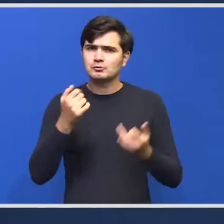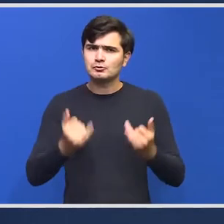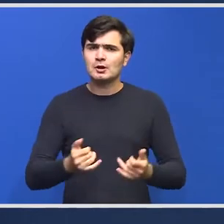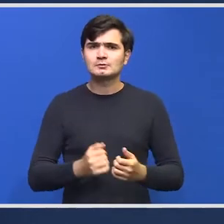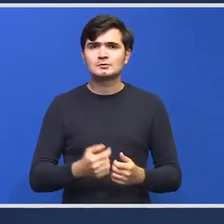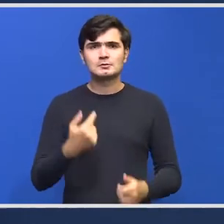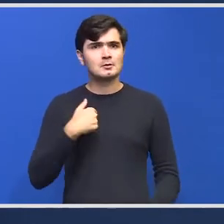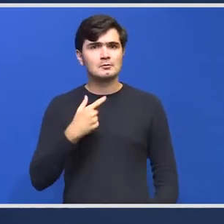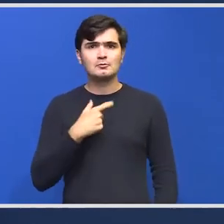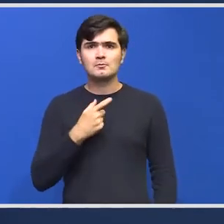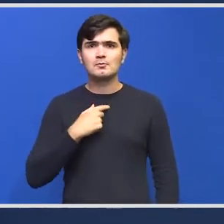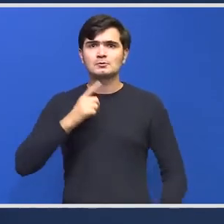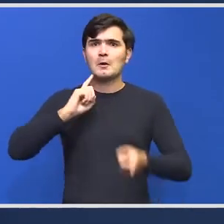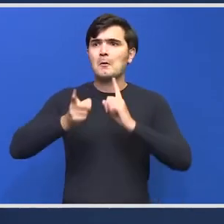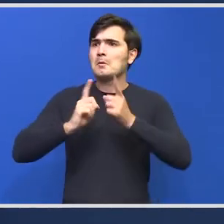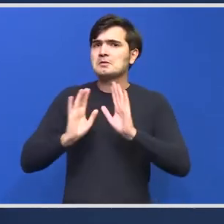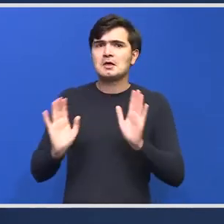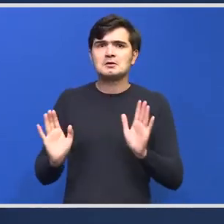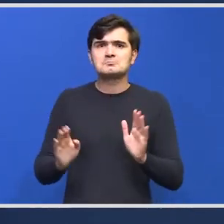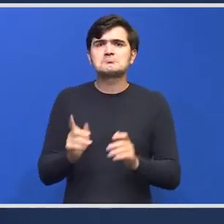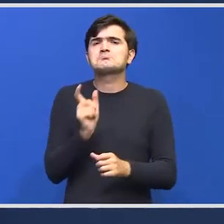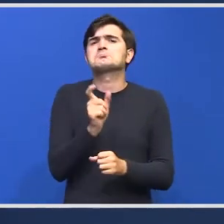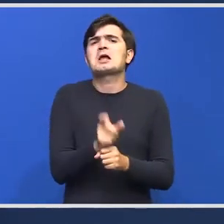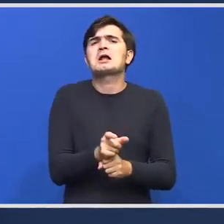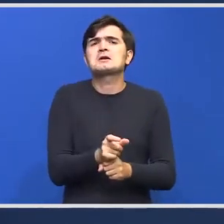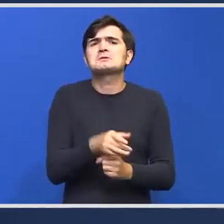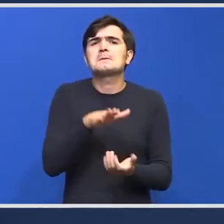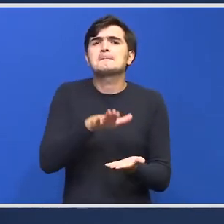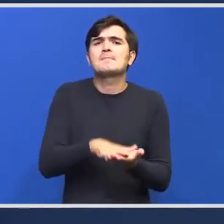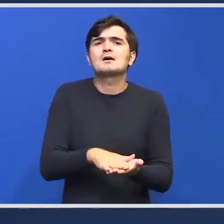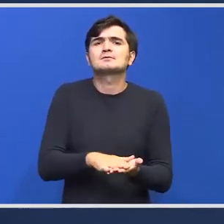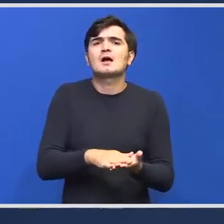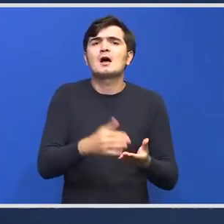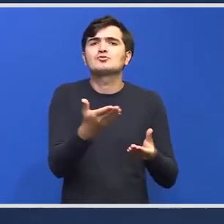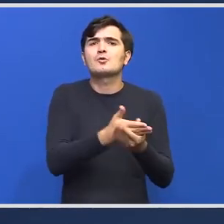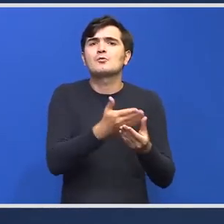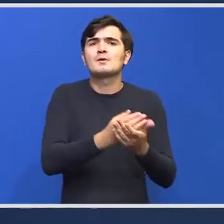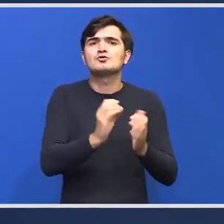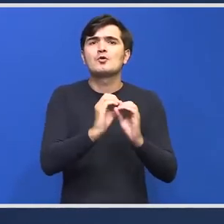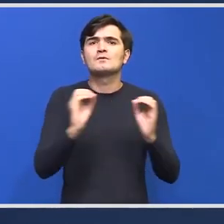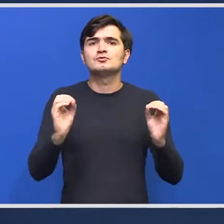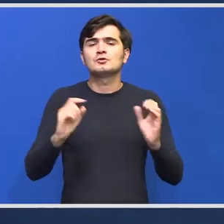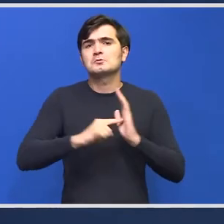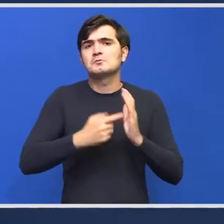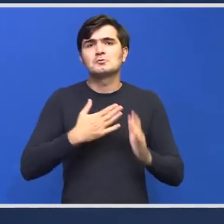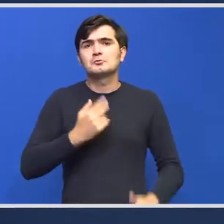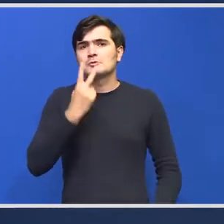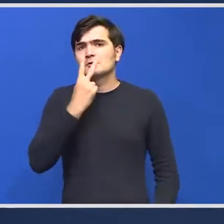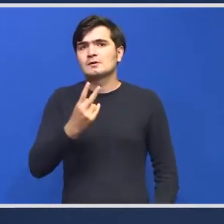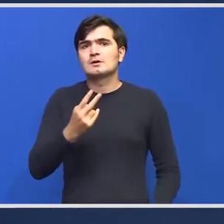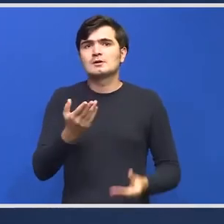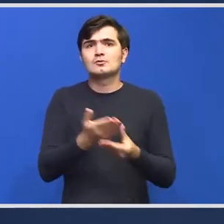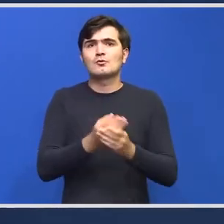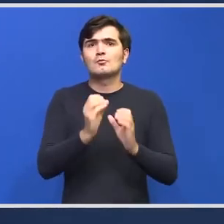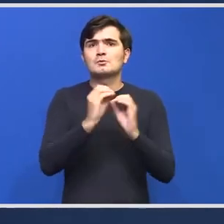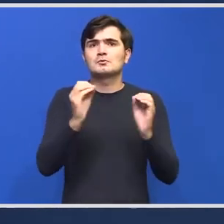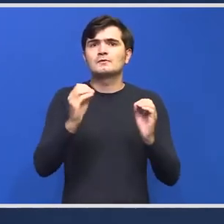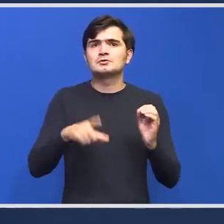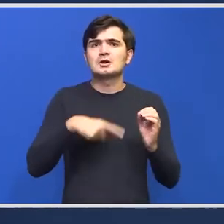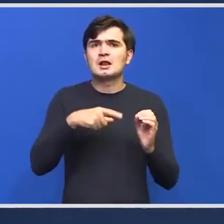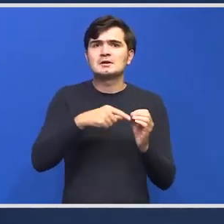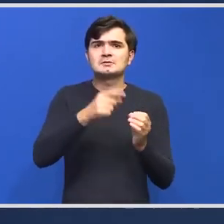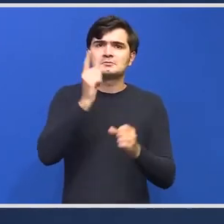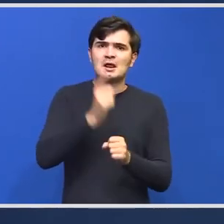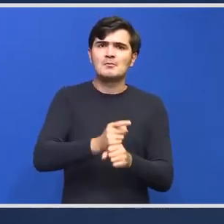astăzi, eu nu pot să documentez decât pe baza unor documente oficiale. Din punctul meu de vedere, documentul oficial înseamnă registrat